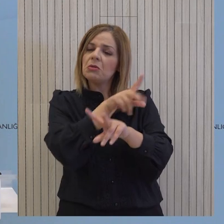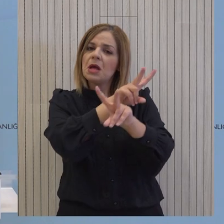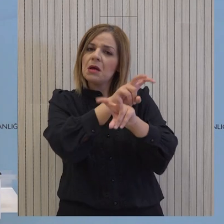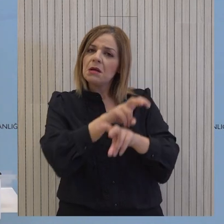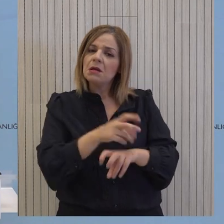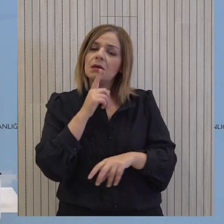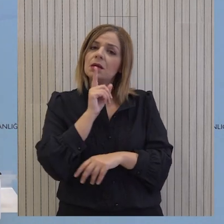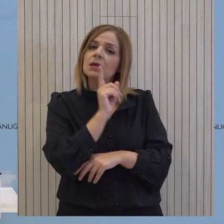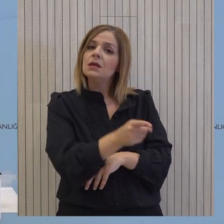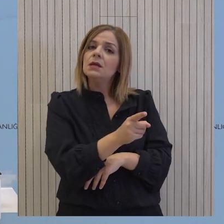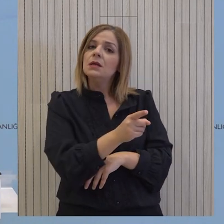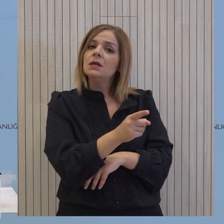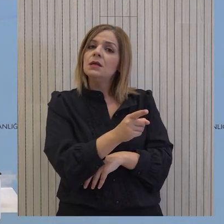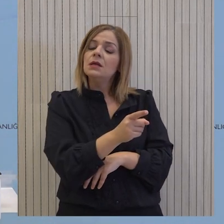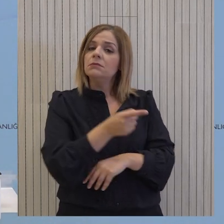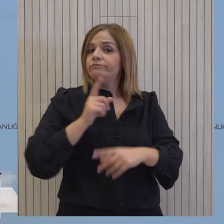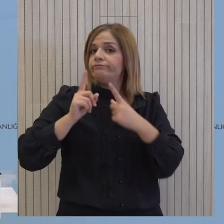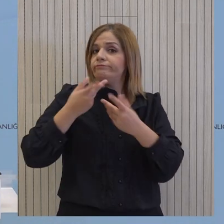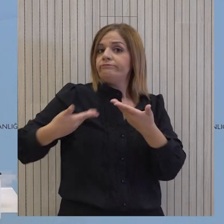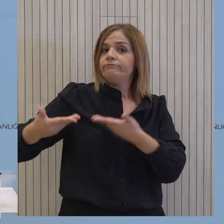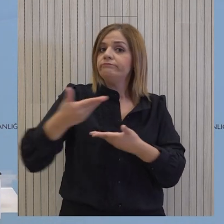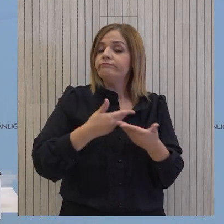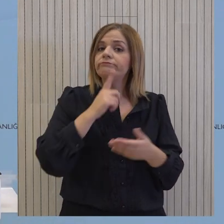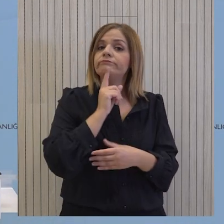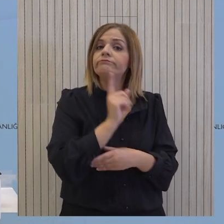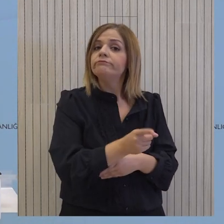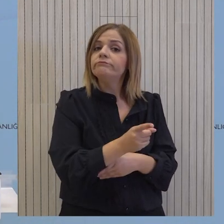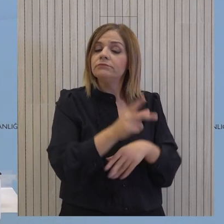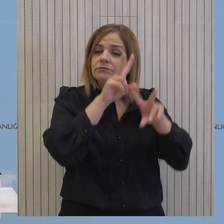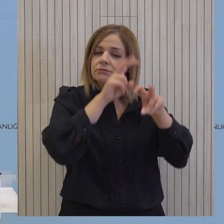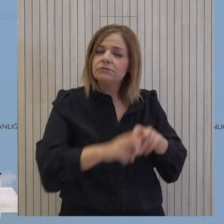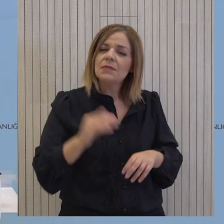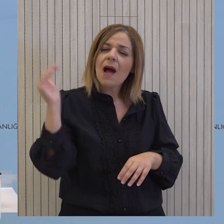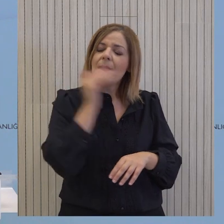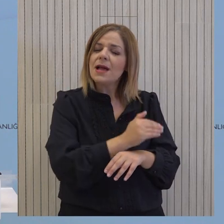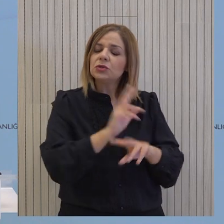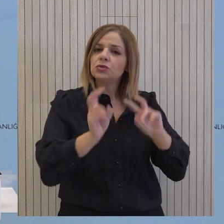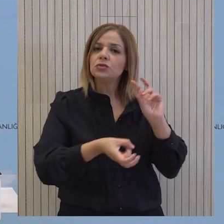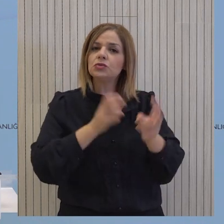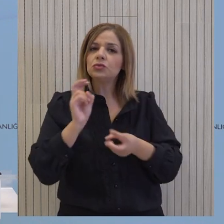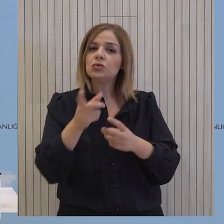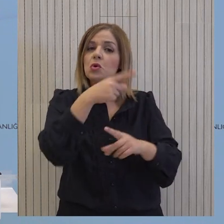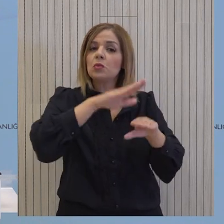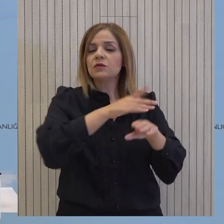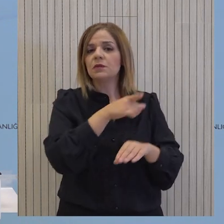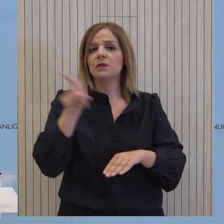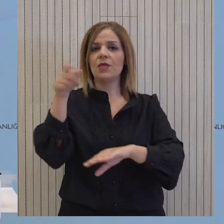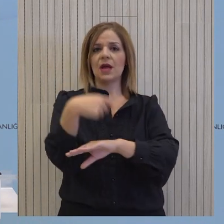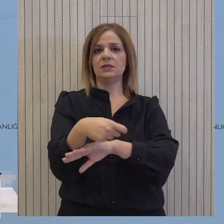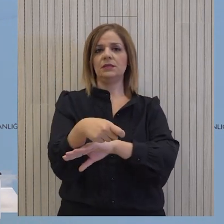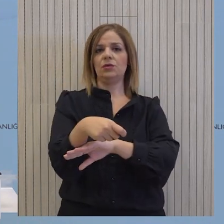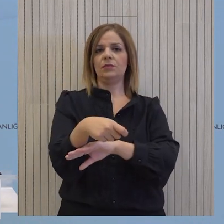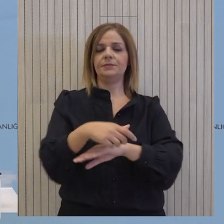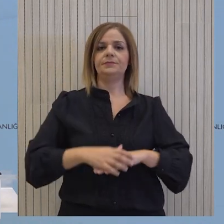οδηγίες που έχουν δοθεί, ή αν θέλετε, η συνεννόηση που υπάρχει με την αστυνομία, είναι να διαλευκανθούν το συντομότερο δυνατόν και οι υπεύθυνοι να οδηγηθούν ενώπινες της δικαιοσύνης.